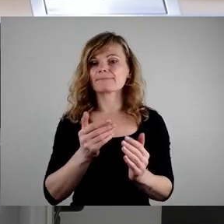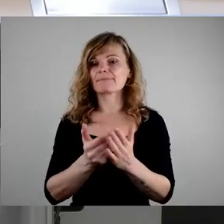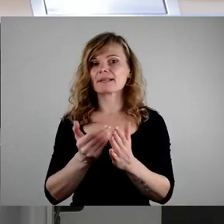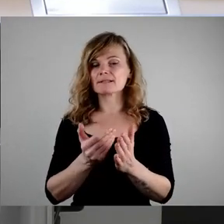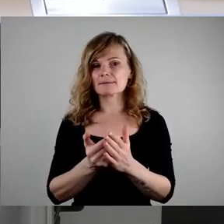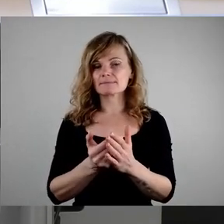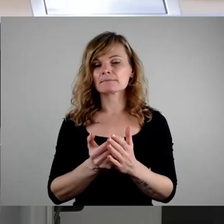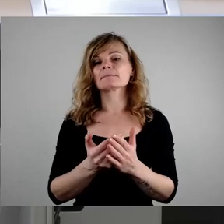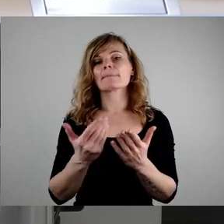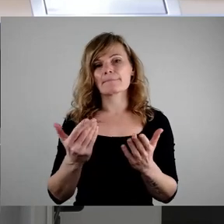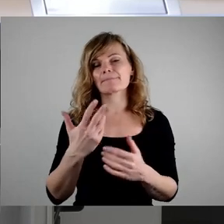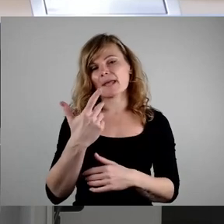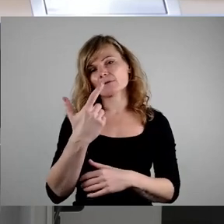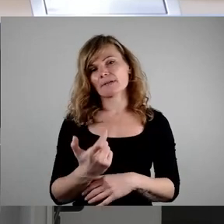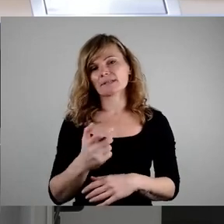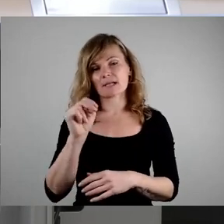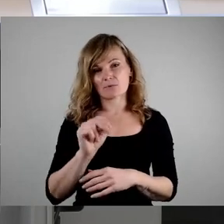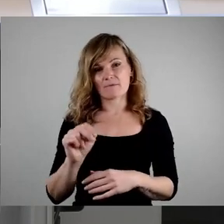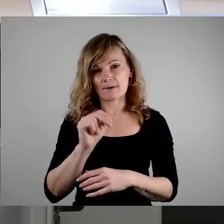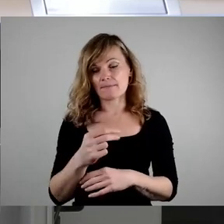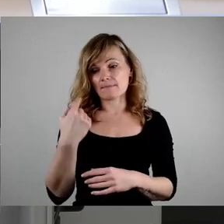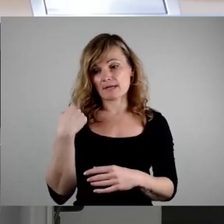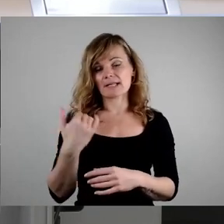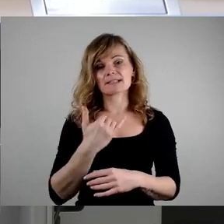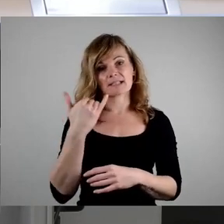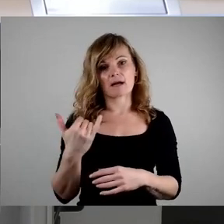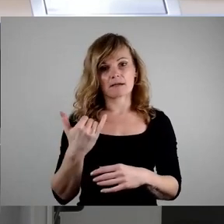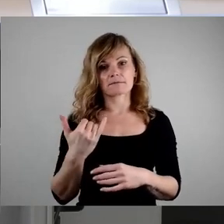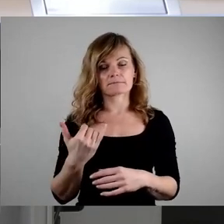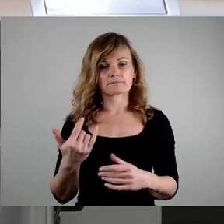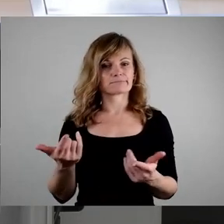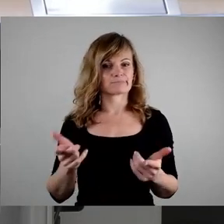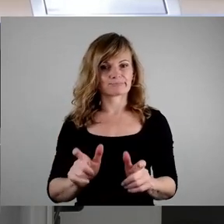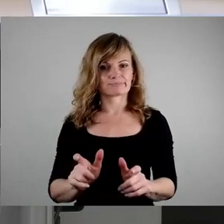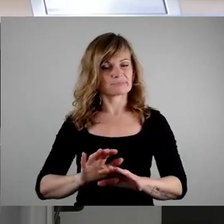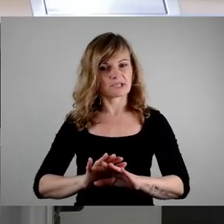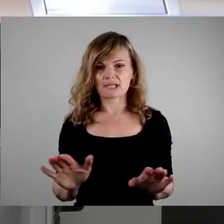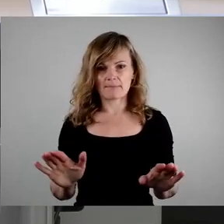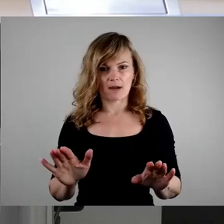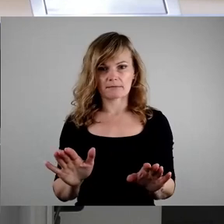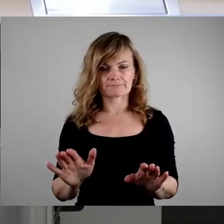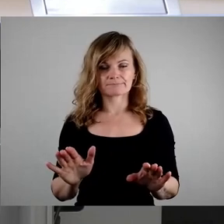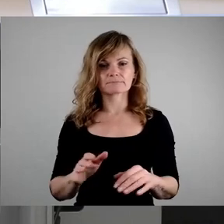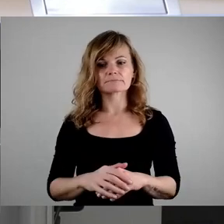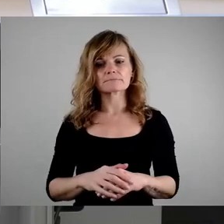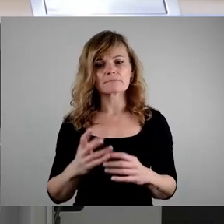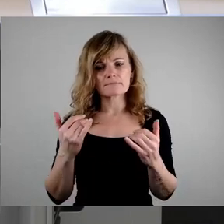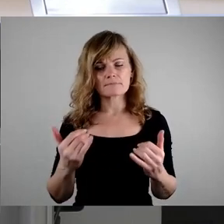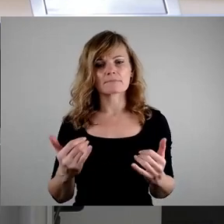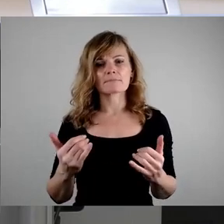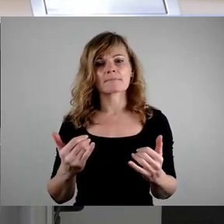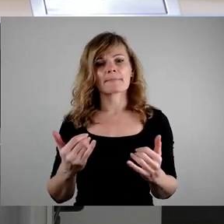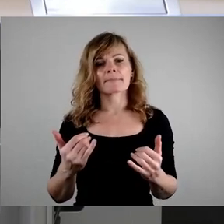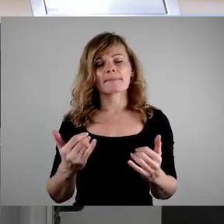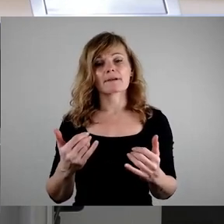aufgehoben worden. Nun ist aber ganz speziell für die Mittel, über die wir hier